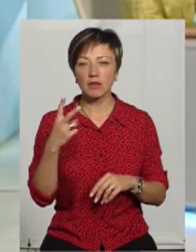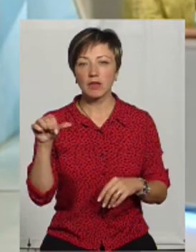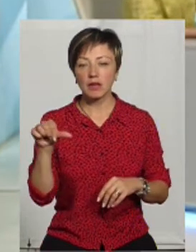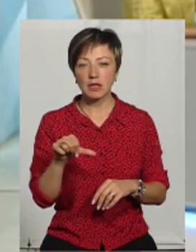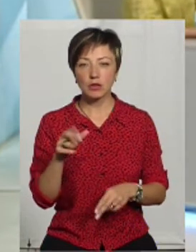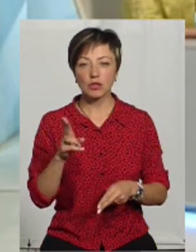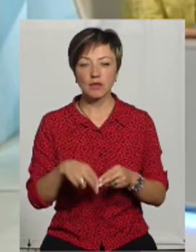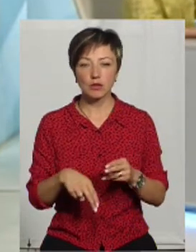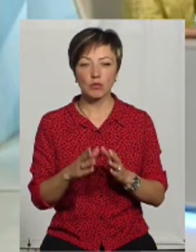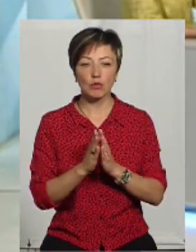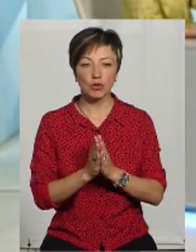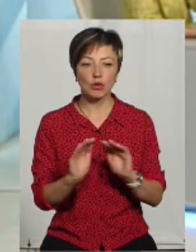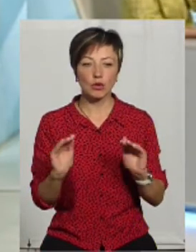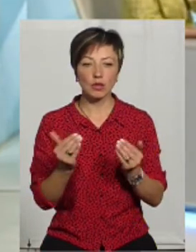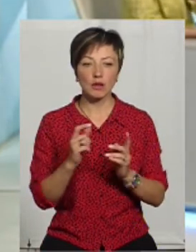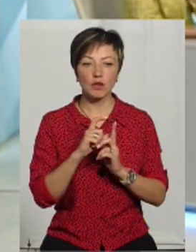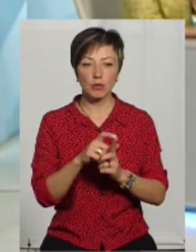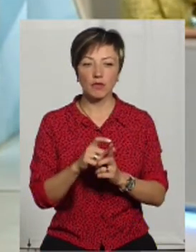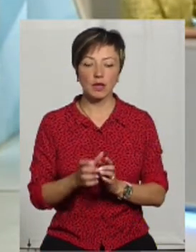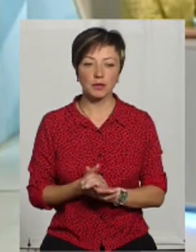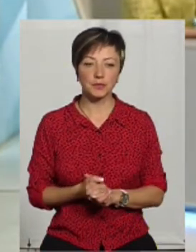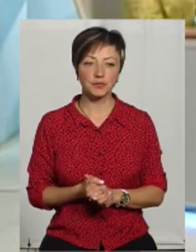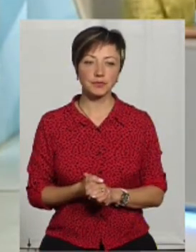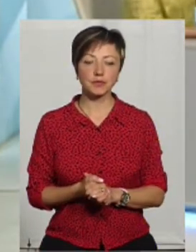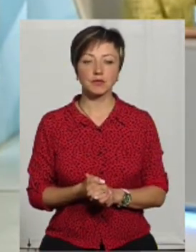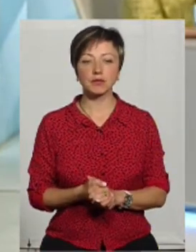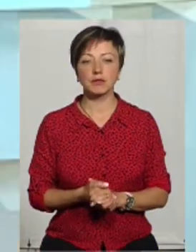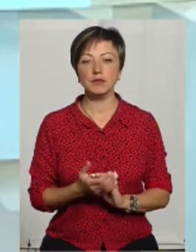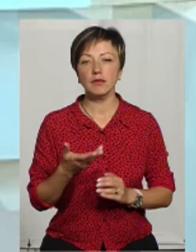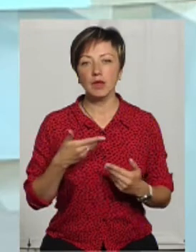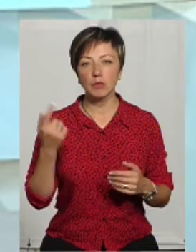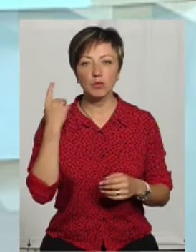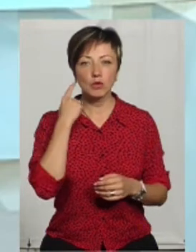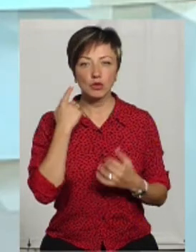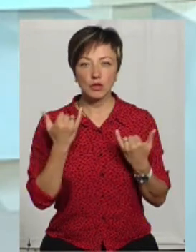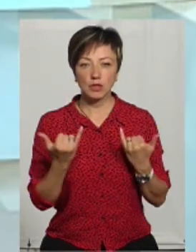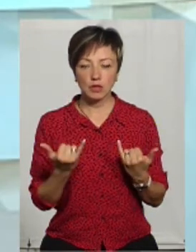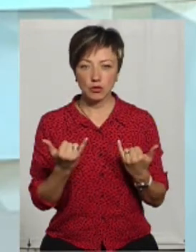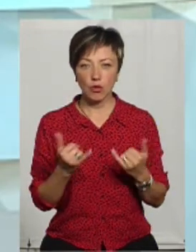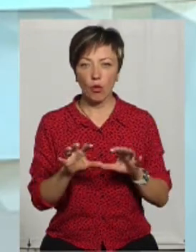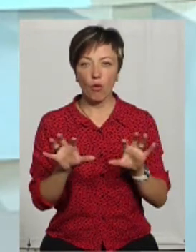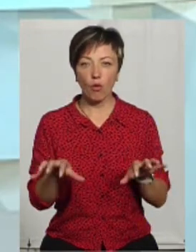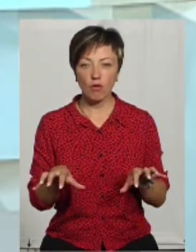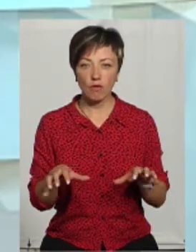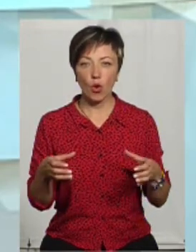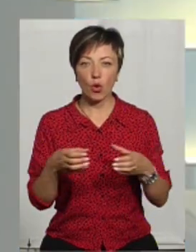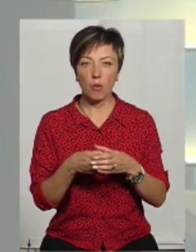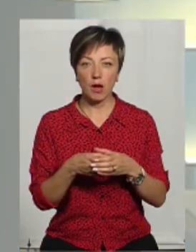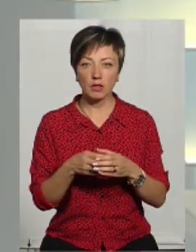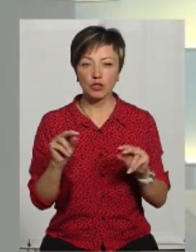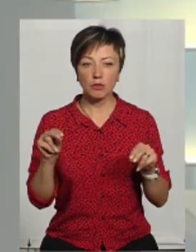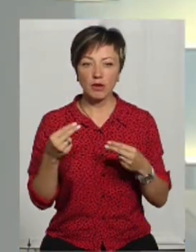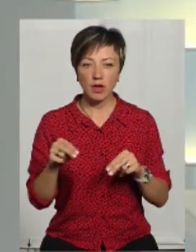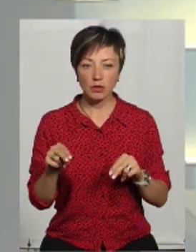хвилинки до завершення. Прошу дуже лаконічно відповідати. Ми почули тільки що голову громади